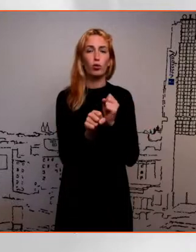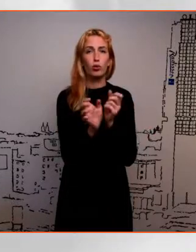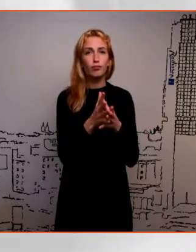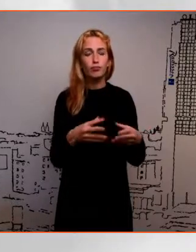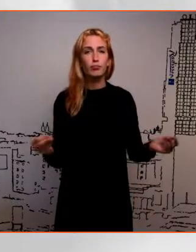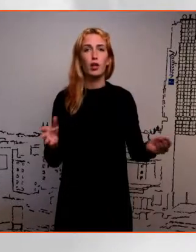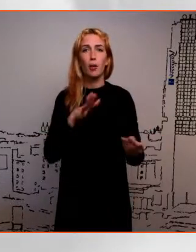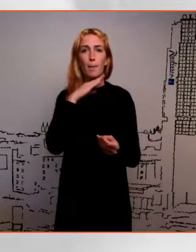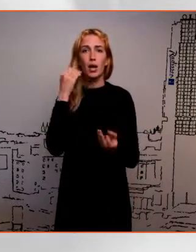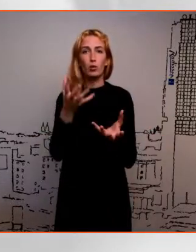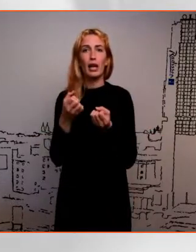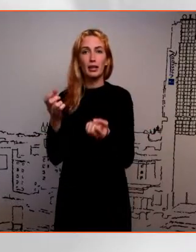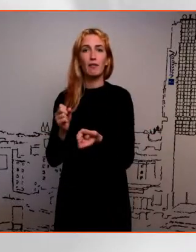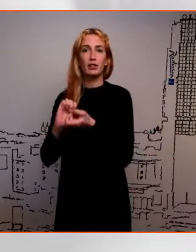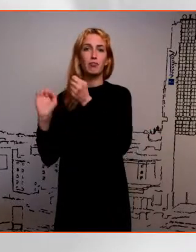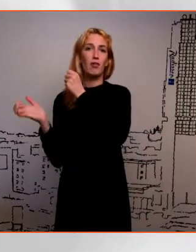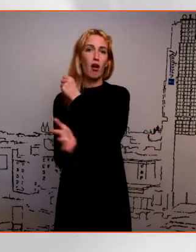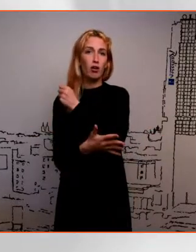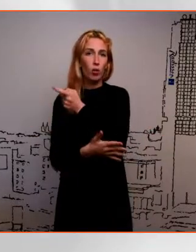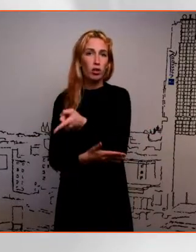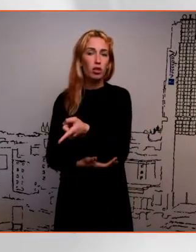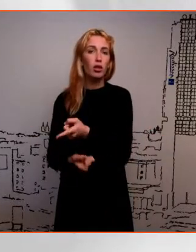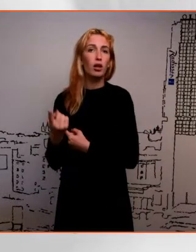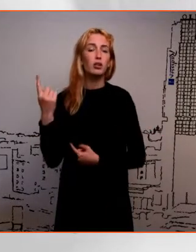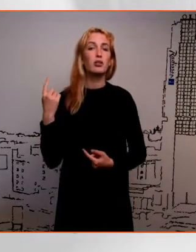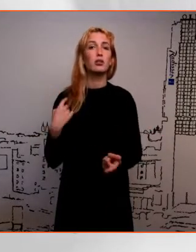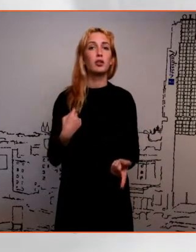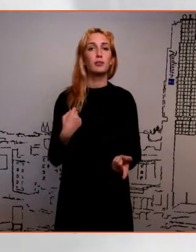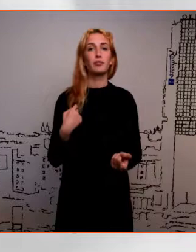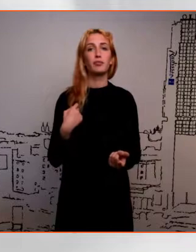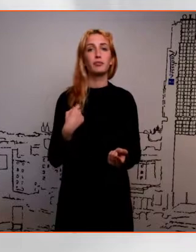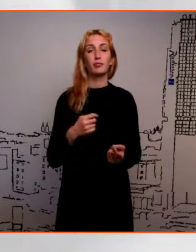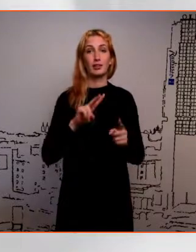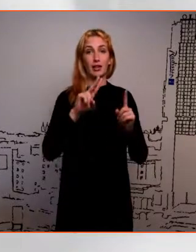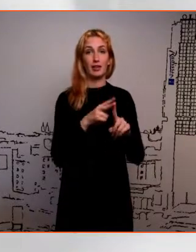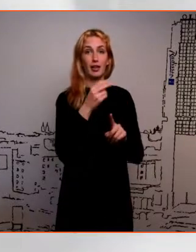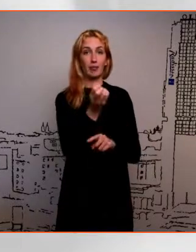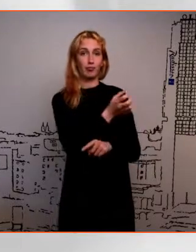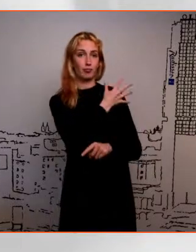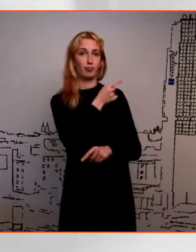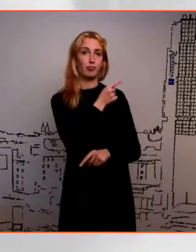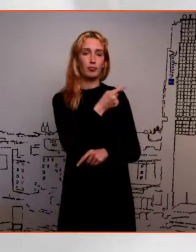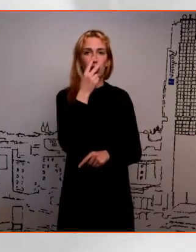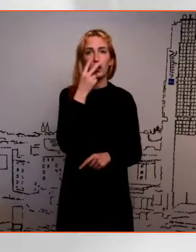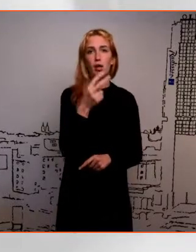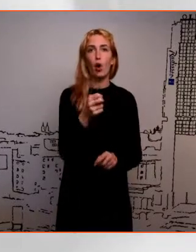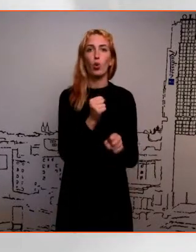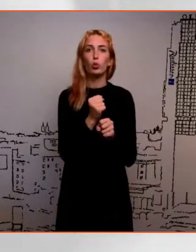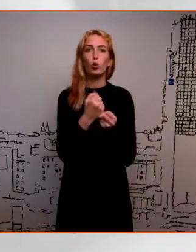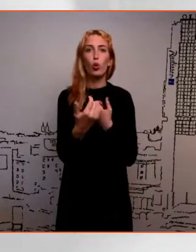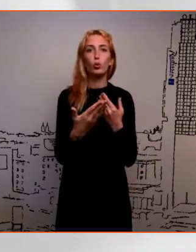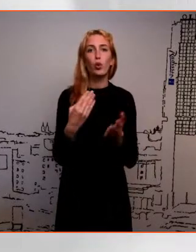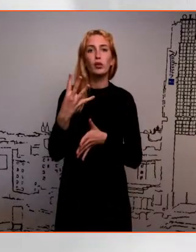paljud õttuvõtted läksid pankrooti ja siin ühe teise joonise peal ka on näha töösuhet